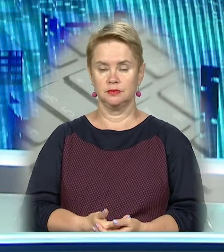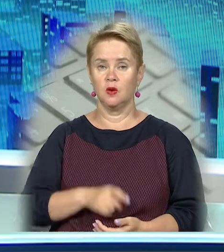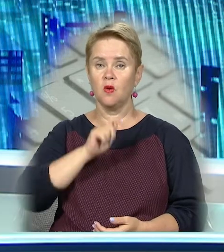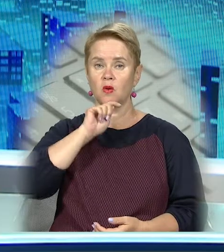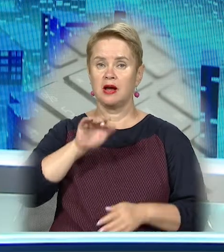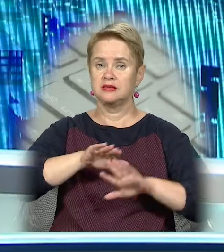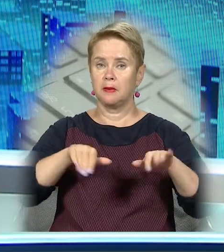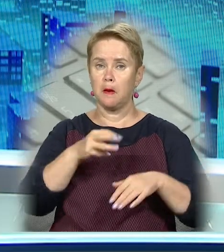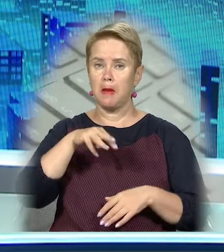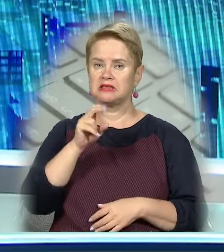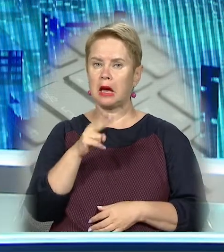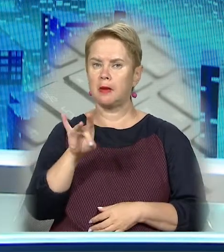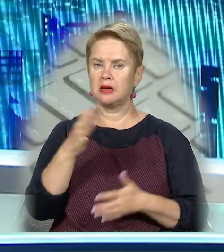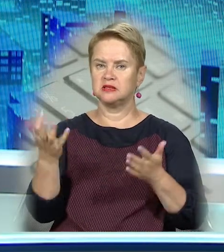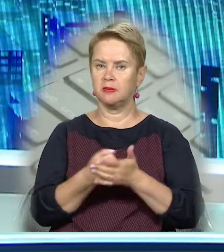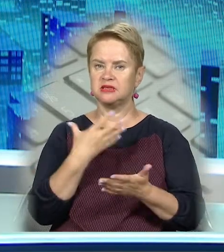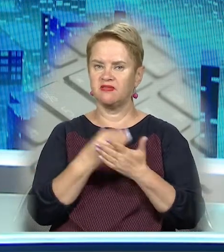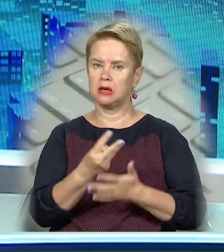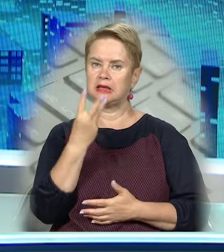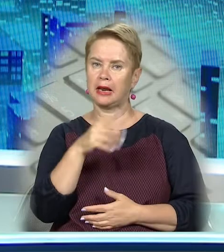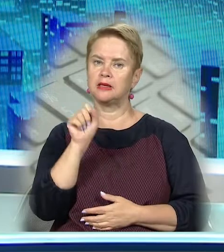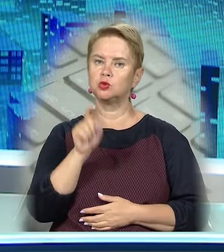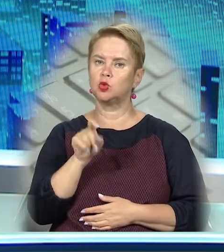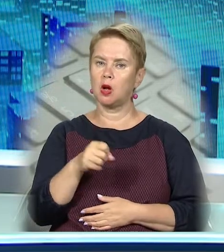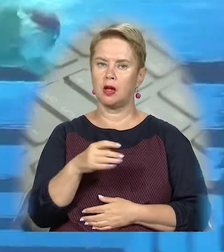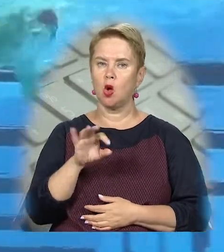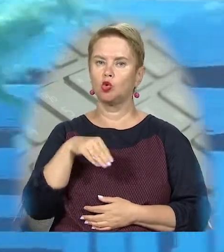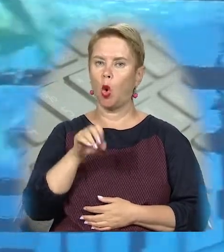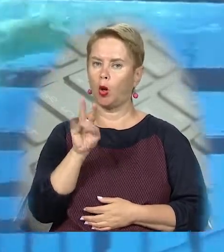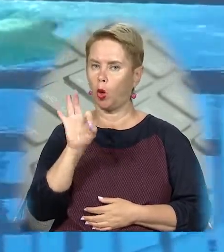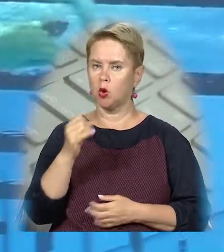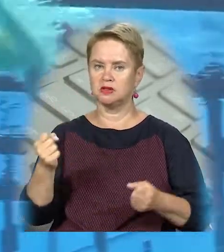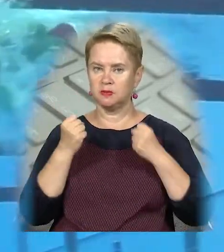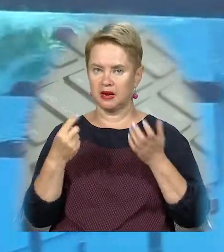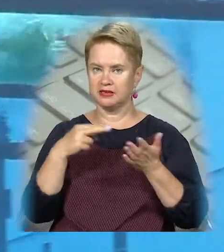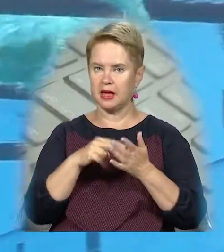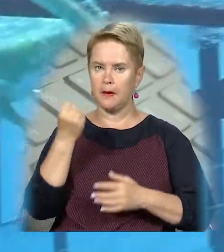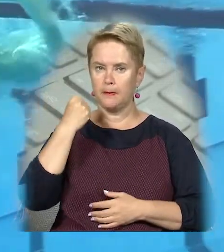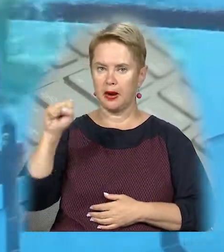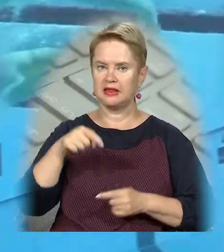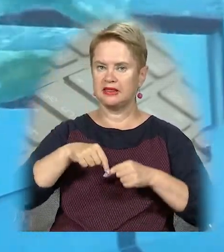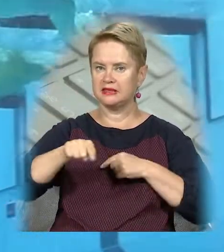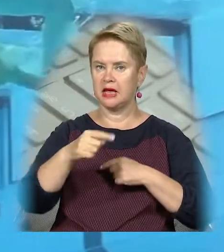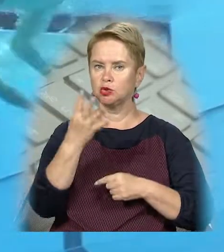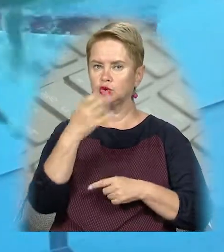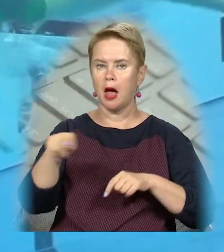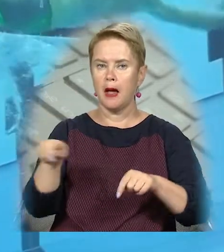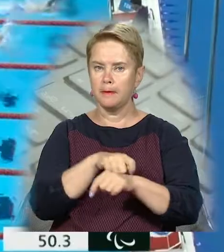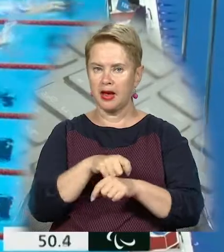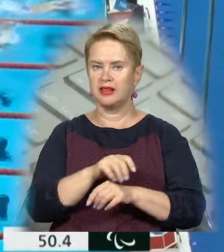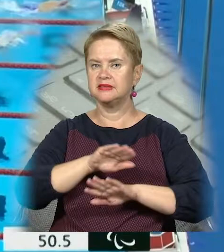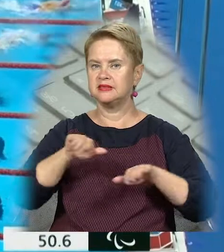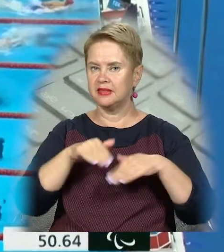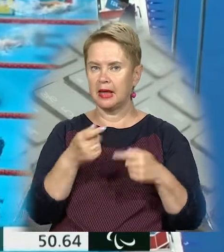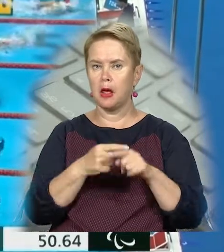Український плавець Максим Крипак здобув своє третє золото на Паралімпіаді в Токіо. Спортсмен став переможцем на дистанції 400 метрів